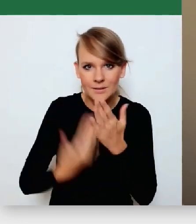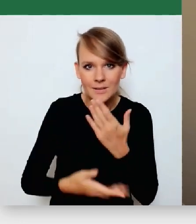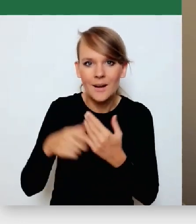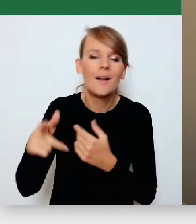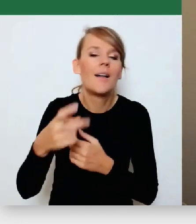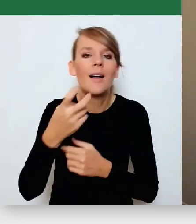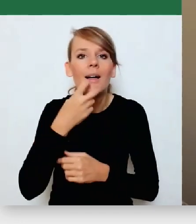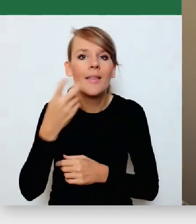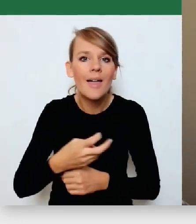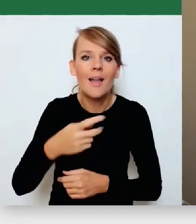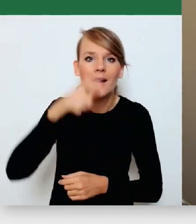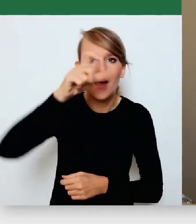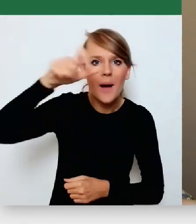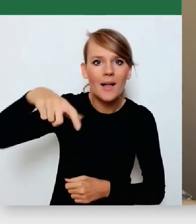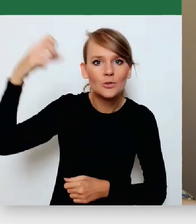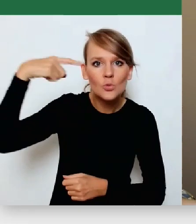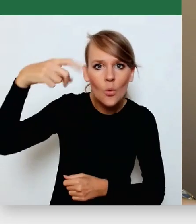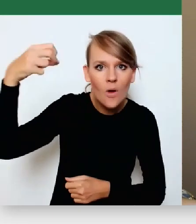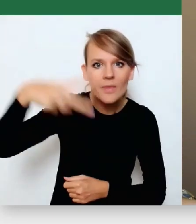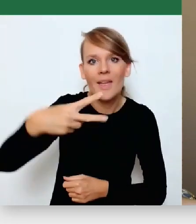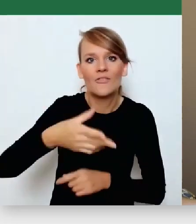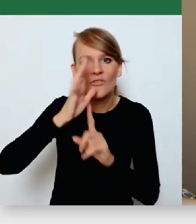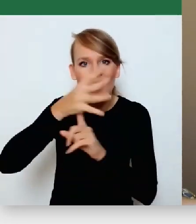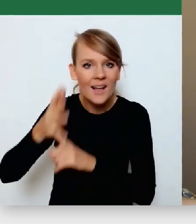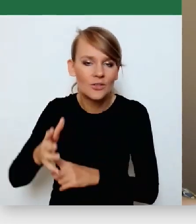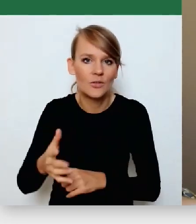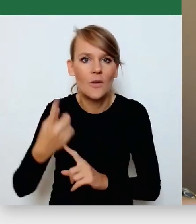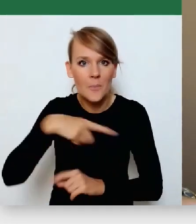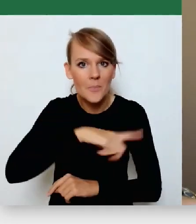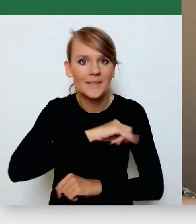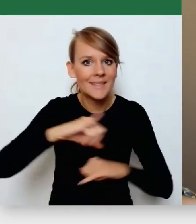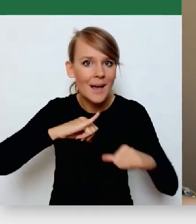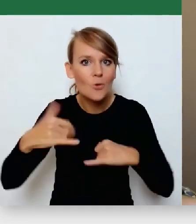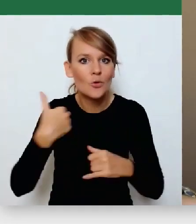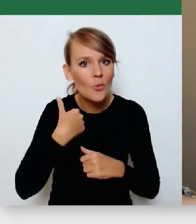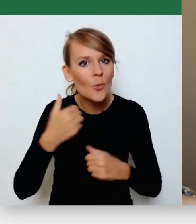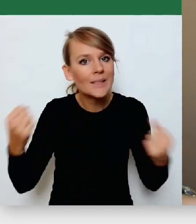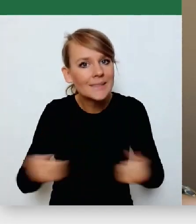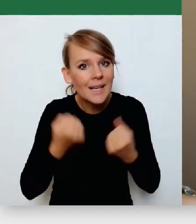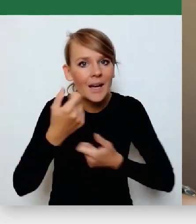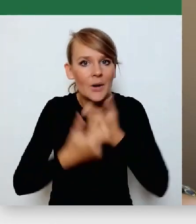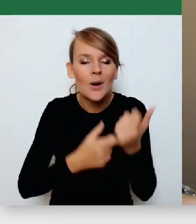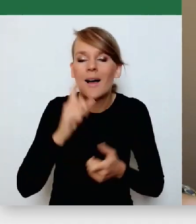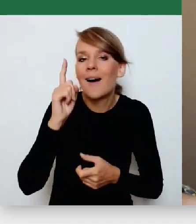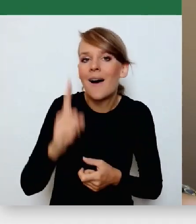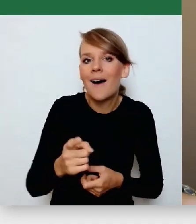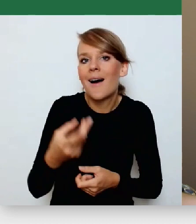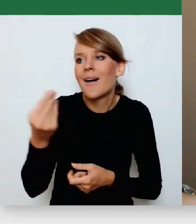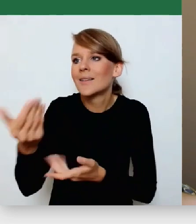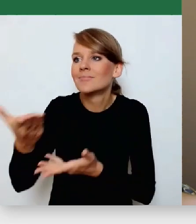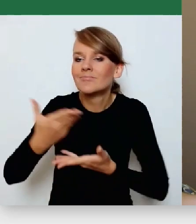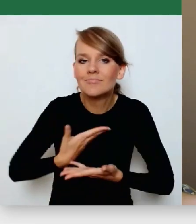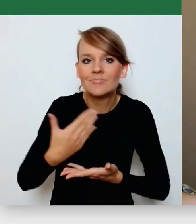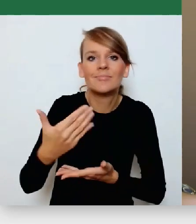wiatrową, na to wszystko. Myśmy jako samorządy starali się to robić, no ale bez wsparcia finansowego, bo zabrano nam to wsparcie